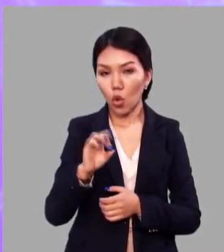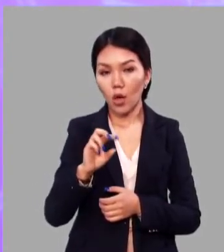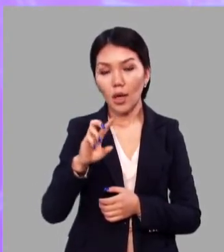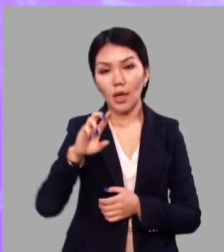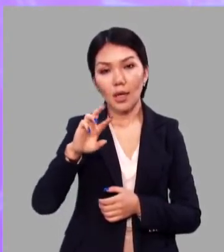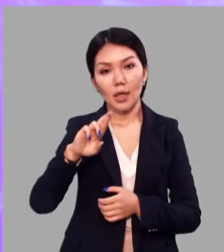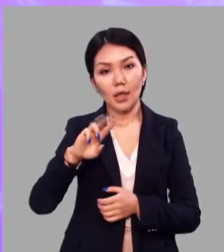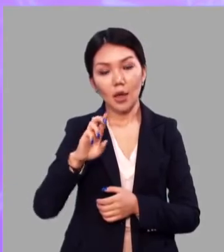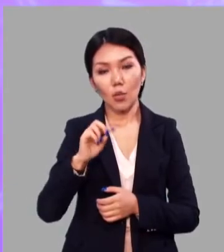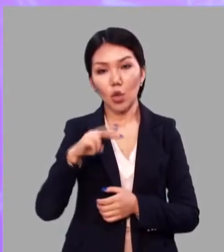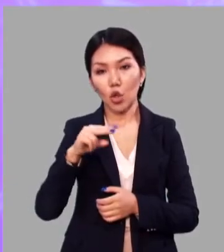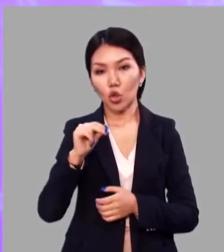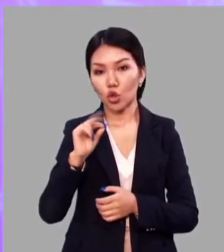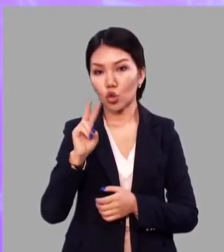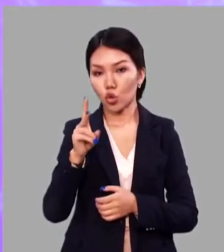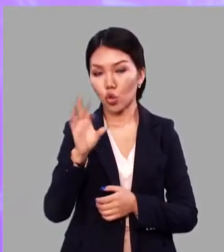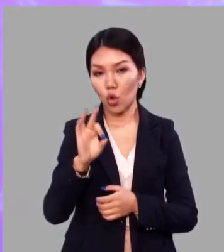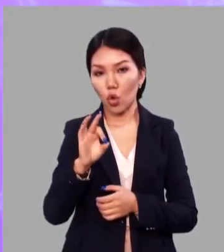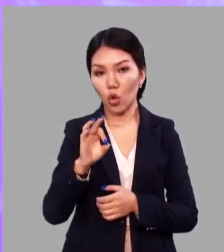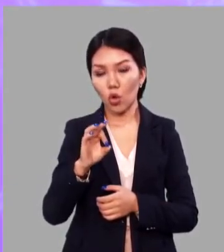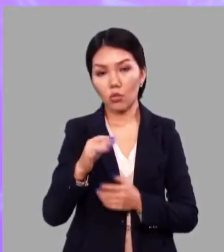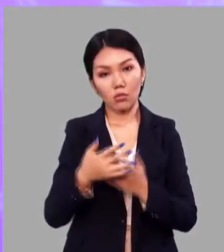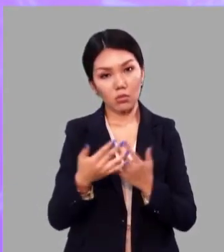орех, орешек.